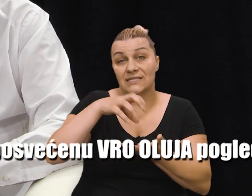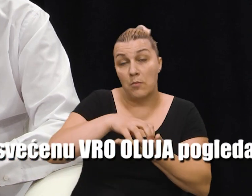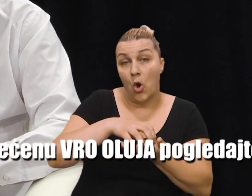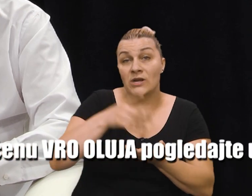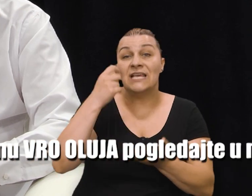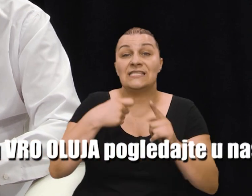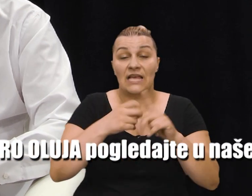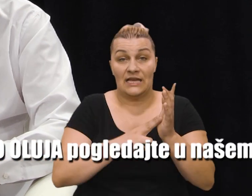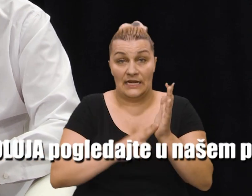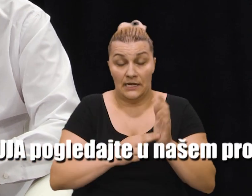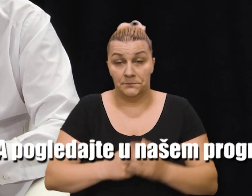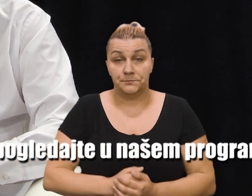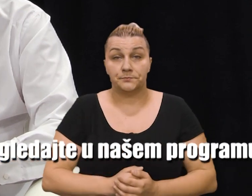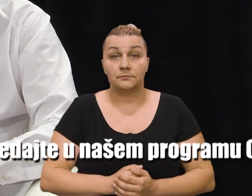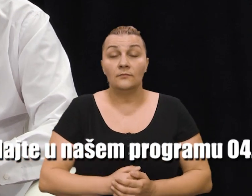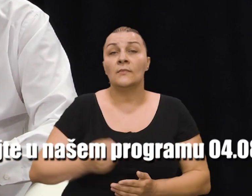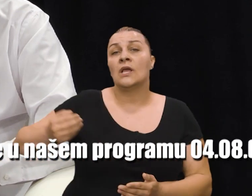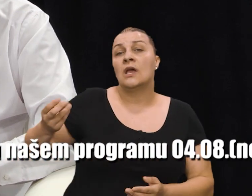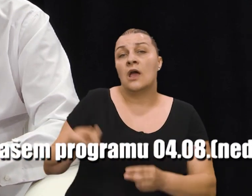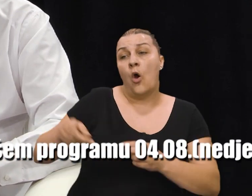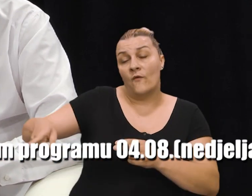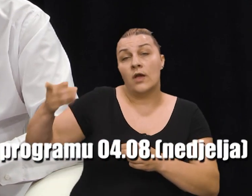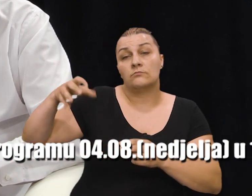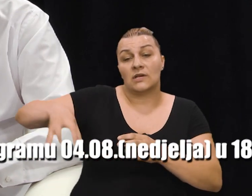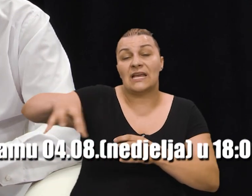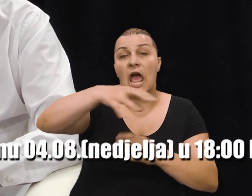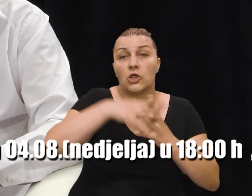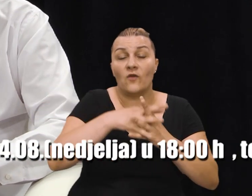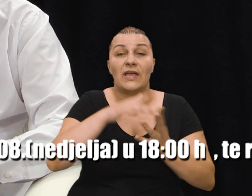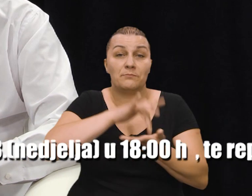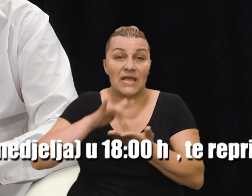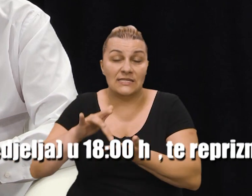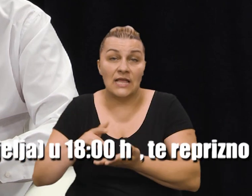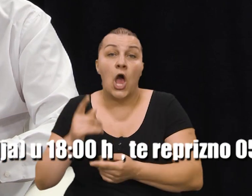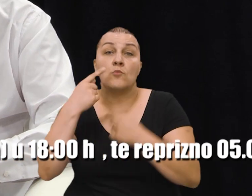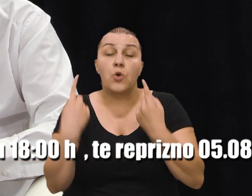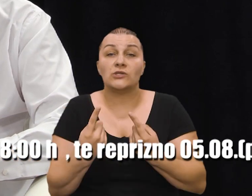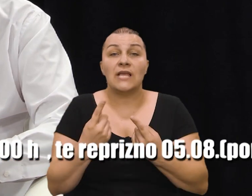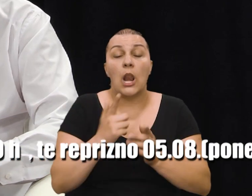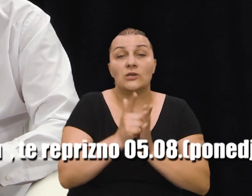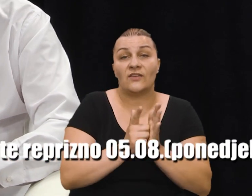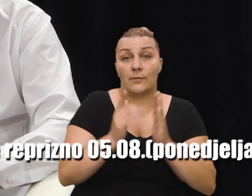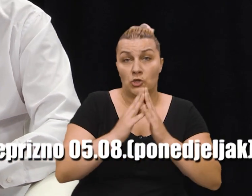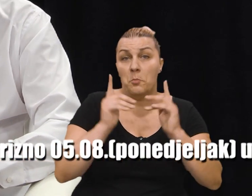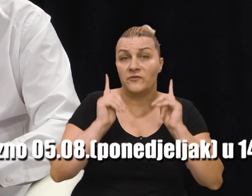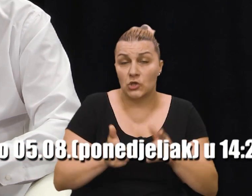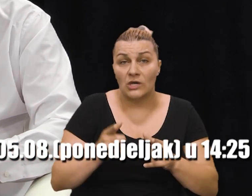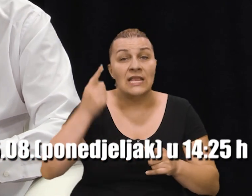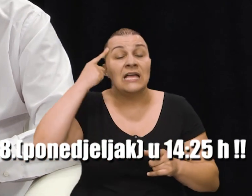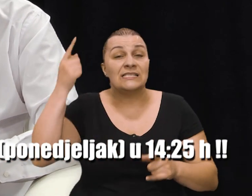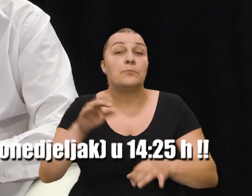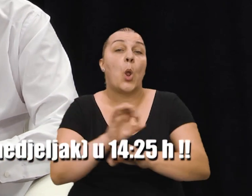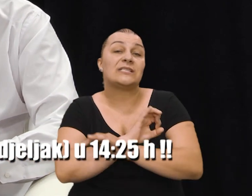domovanskoj bojnoj iz Knina. Više gradova i mjesta u našoj domovini postalo je, nažalost, tijekom domovanskog